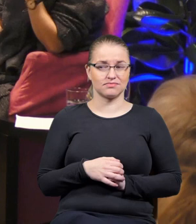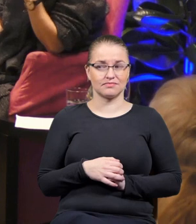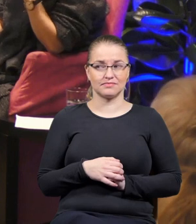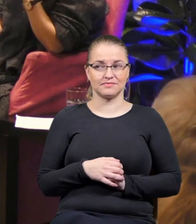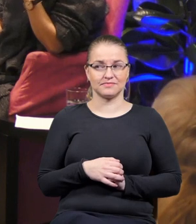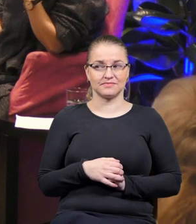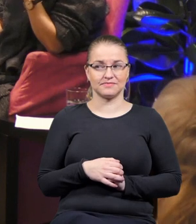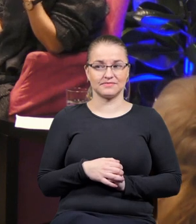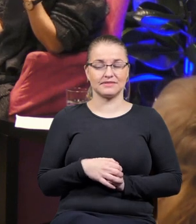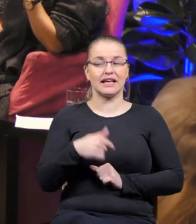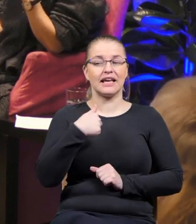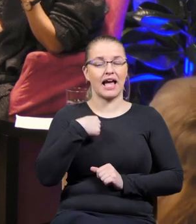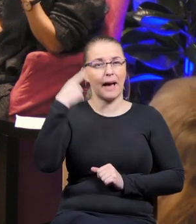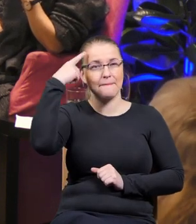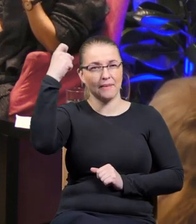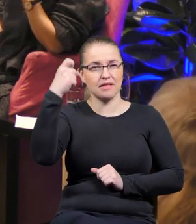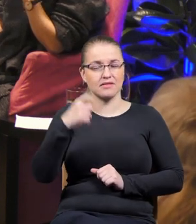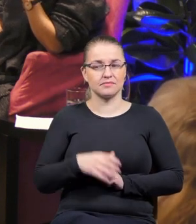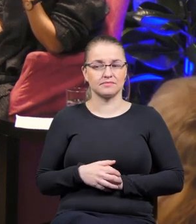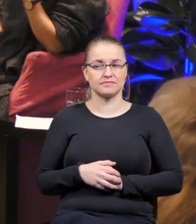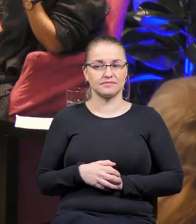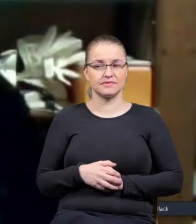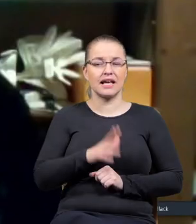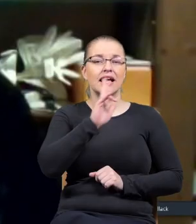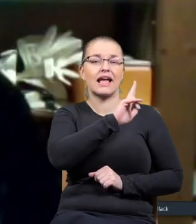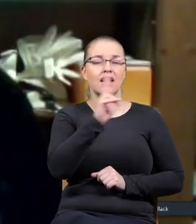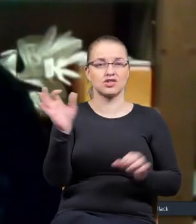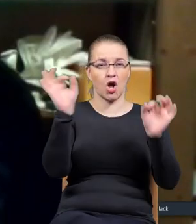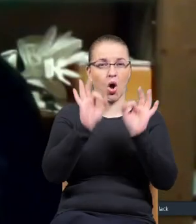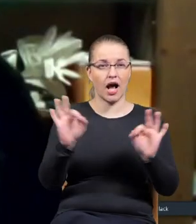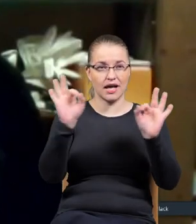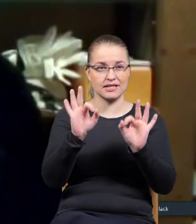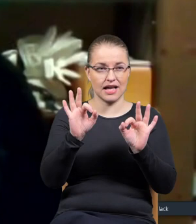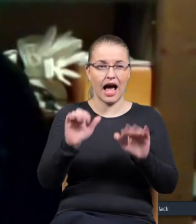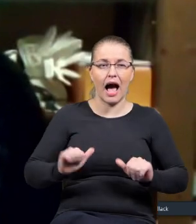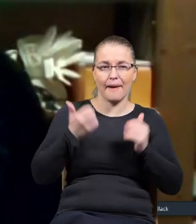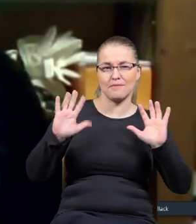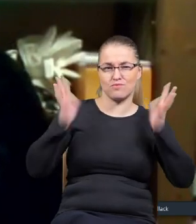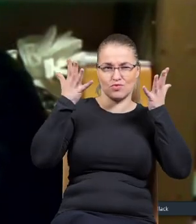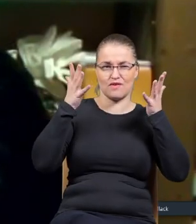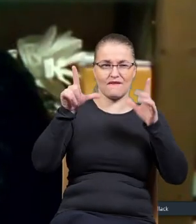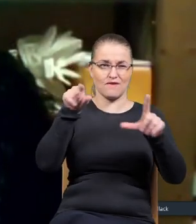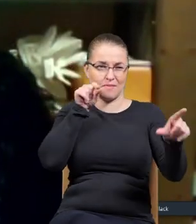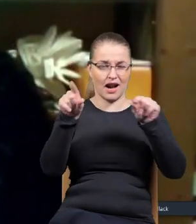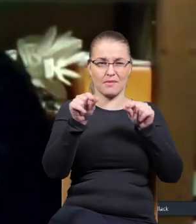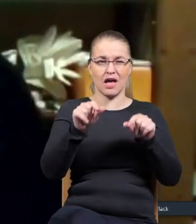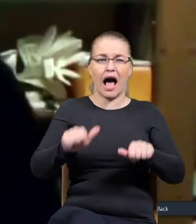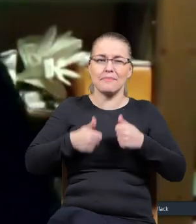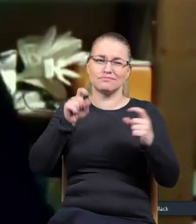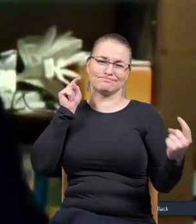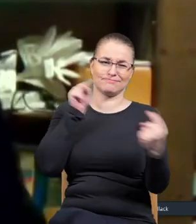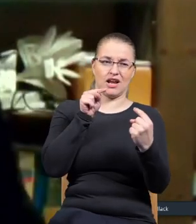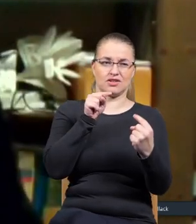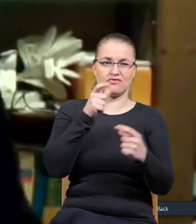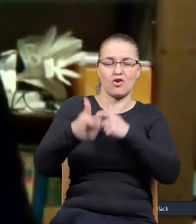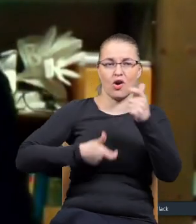Ja też tak pamiętam się, ja wziąłem każdą okazję, żeby się punktować, żeby coś protestować, żeby coś